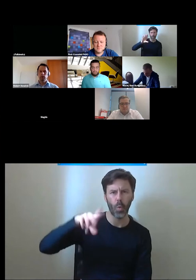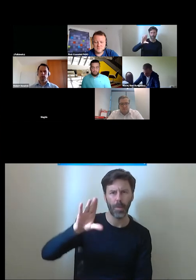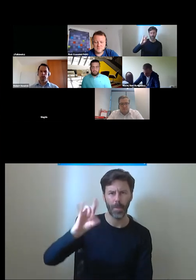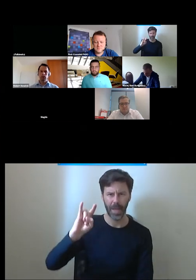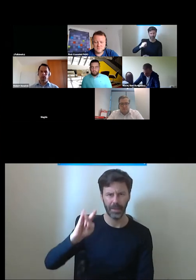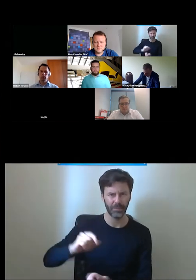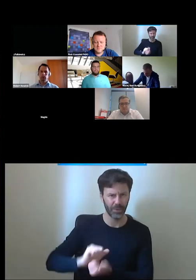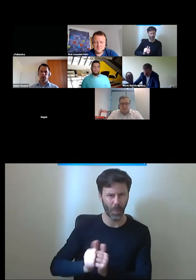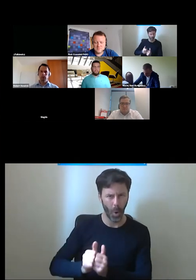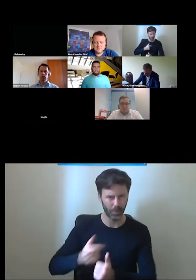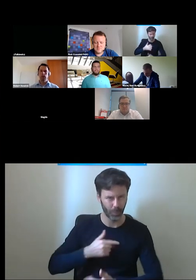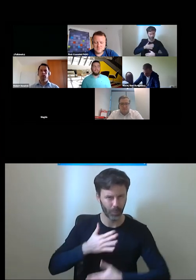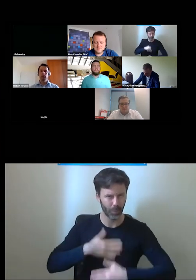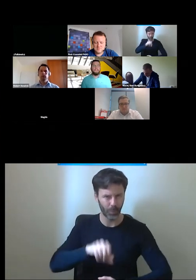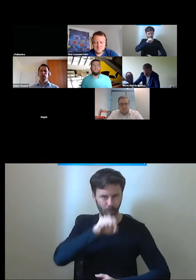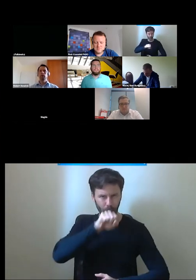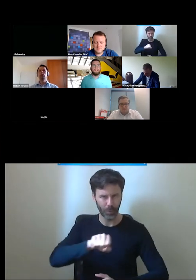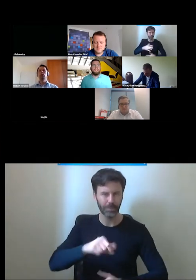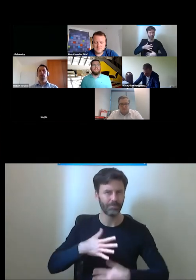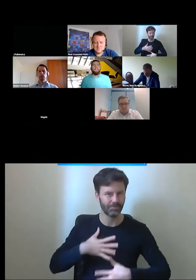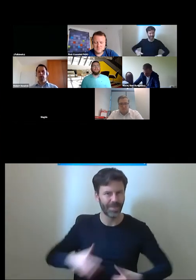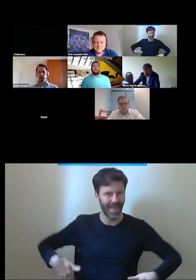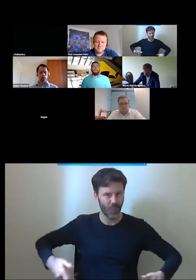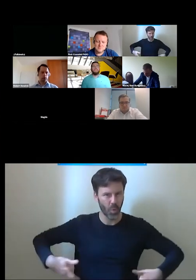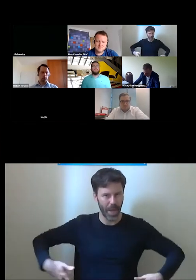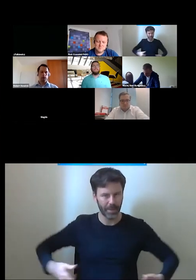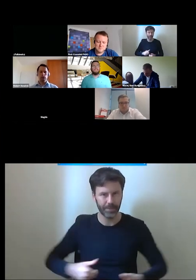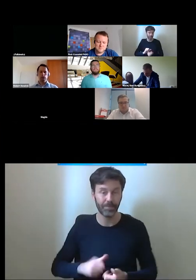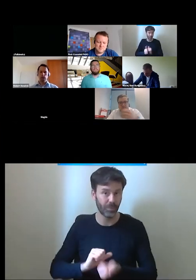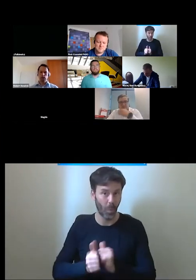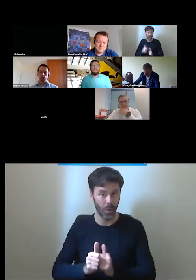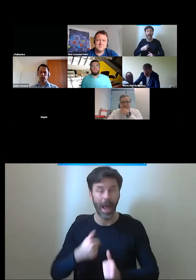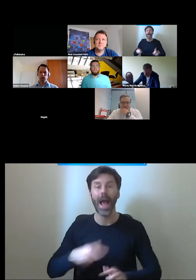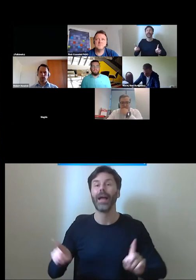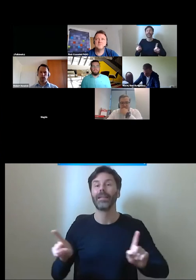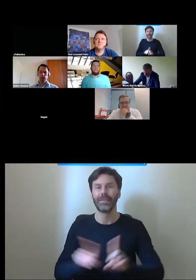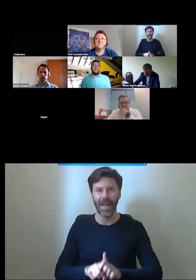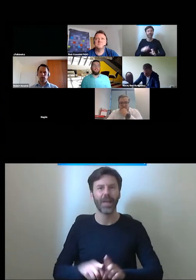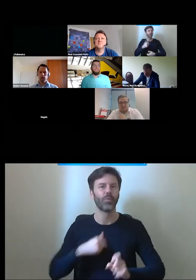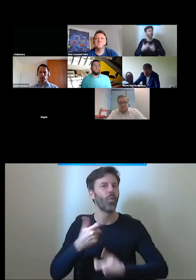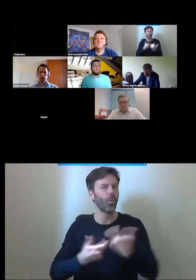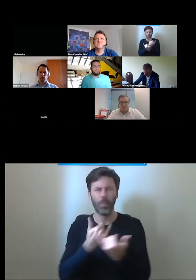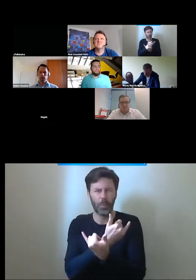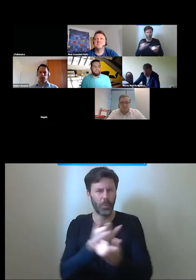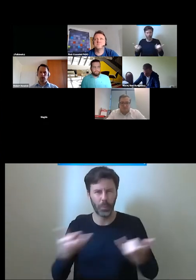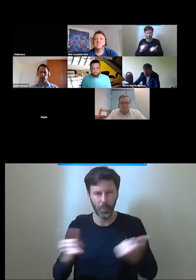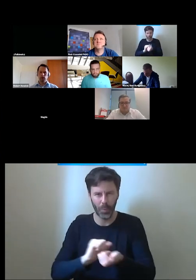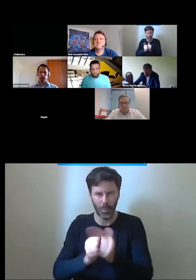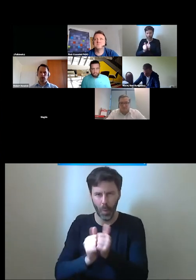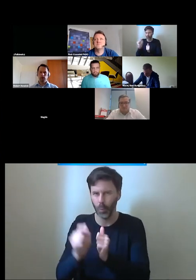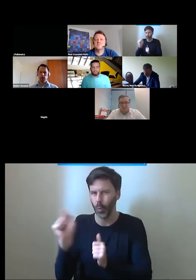osobiste, no to moja pasja to ragby na wózkach, ale też zajmuję się różnymi innymi dyscyplinami sportowymi,